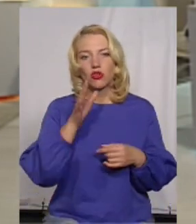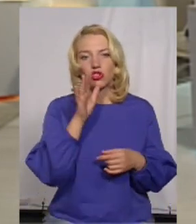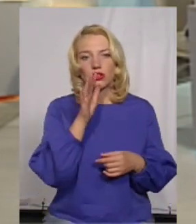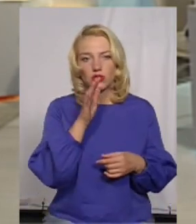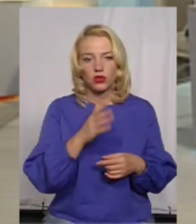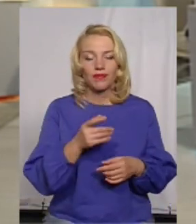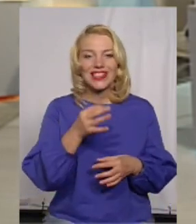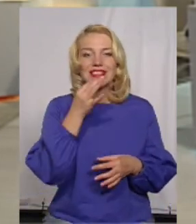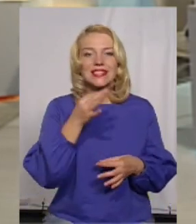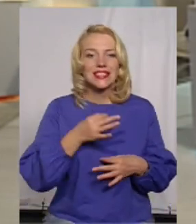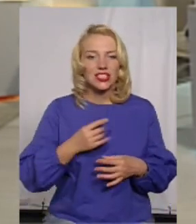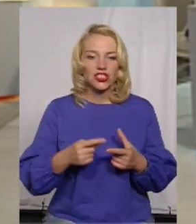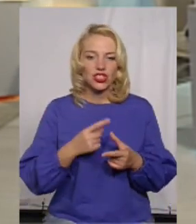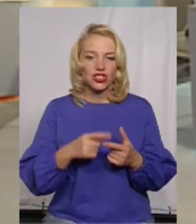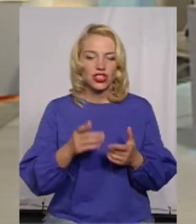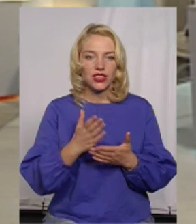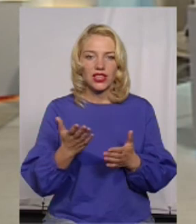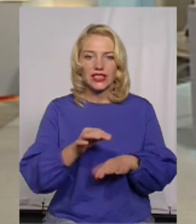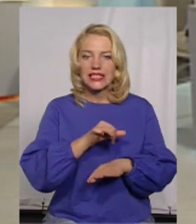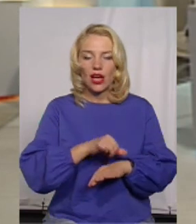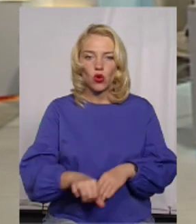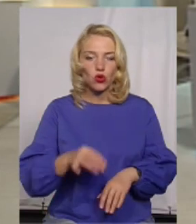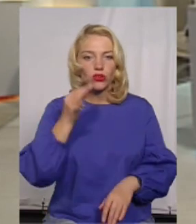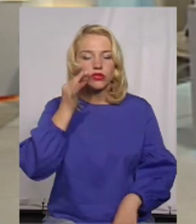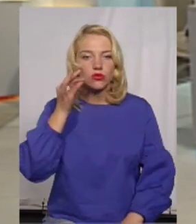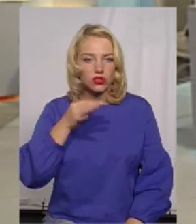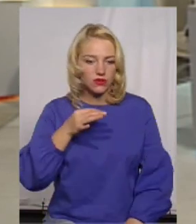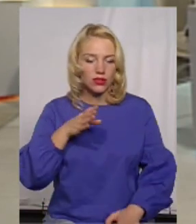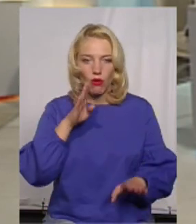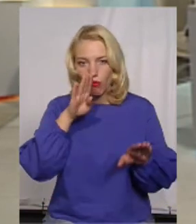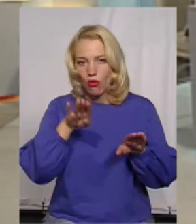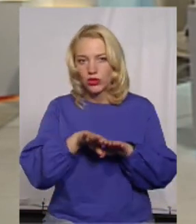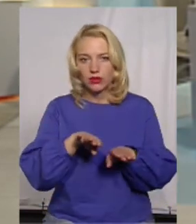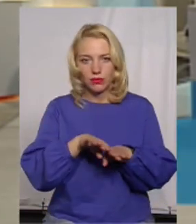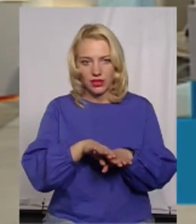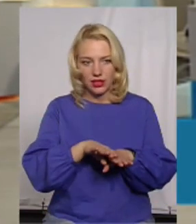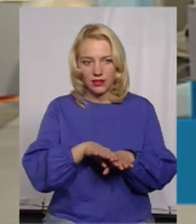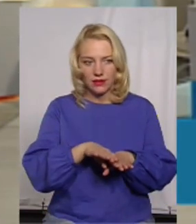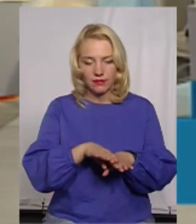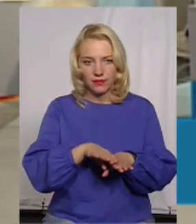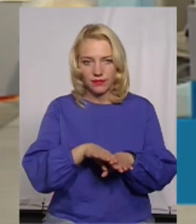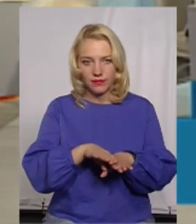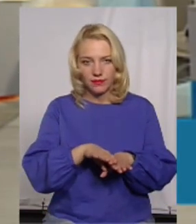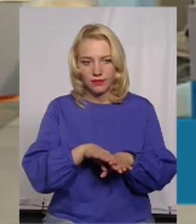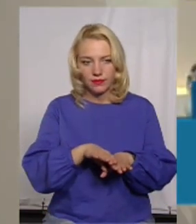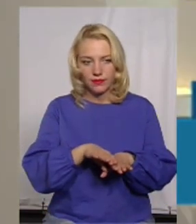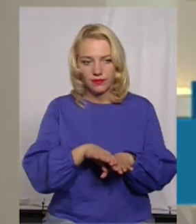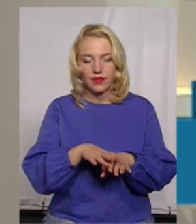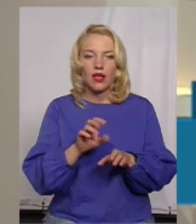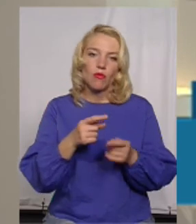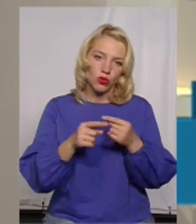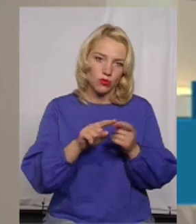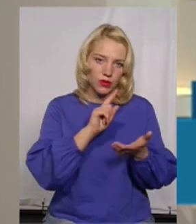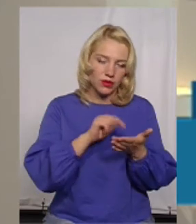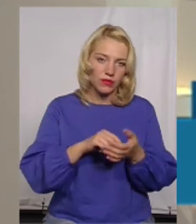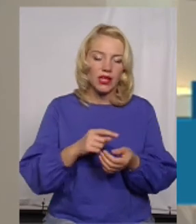Скажіть, чи є якийсь закордонний досвід, подібний до, чи, скажімо, інакше, ця